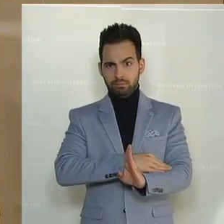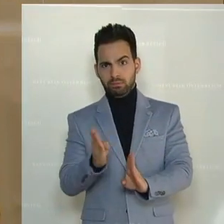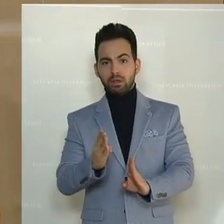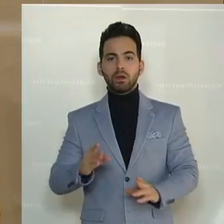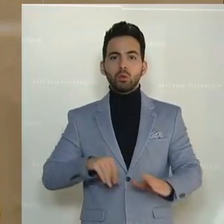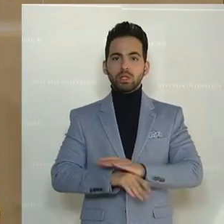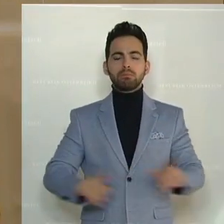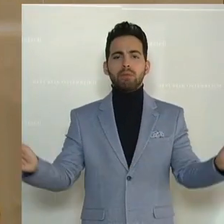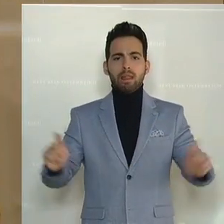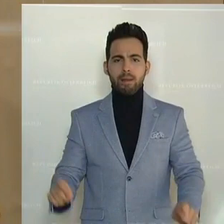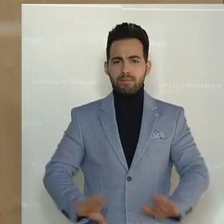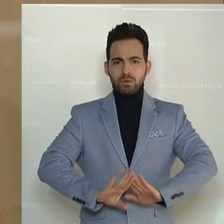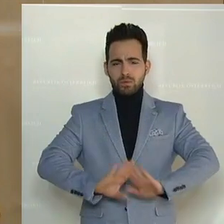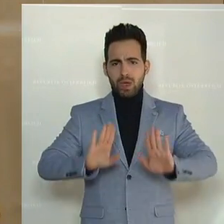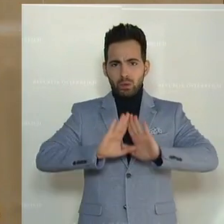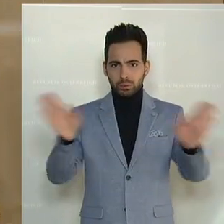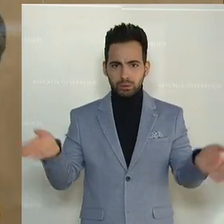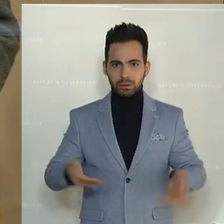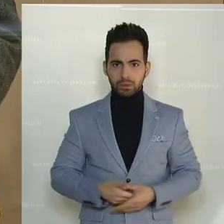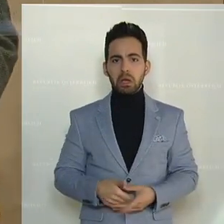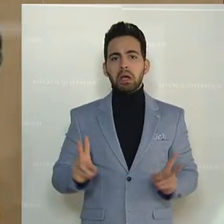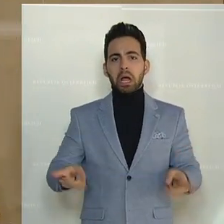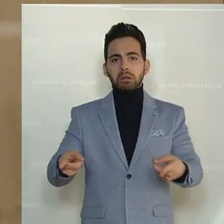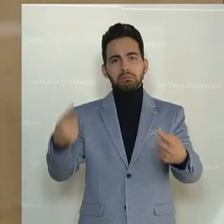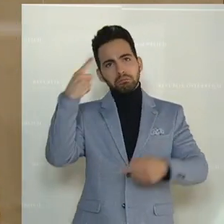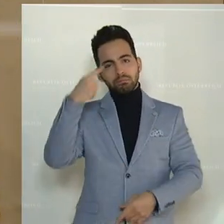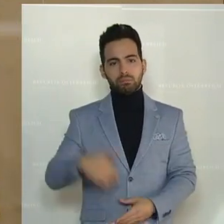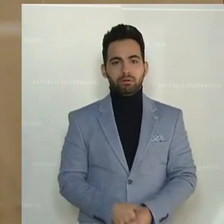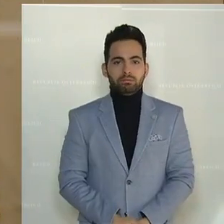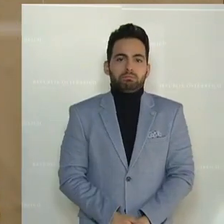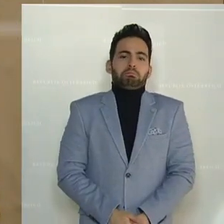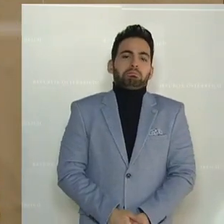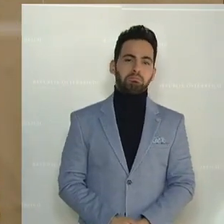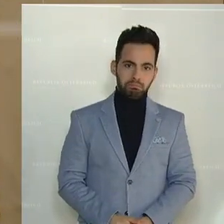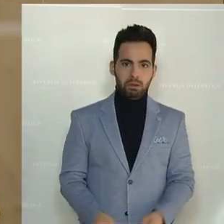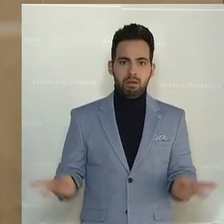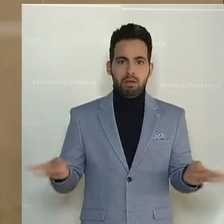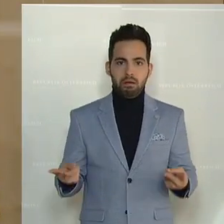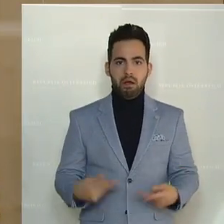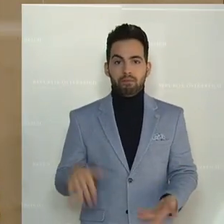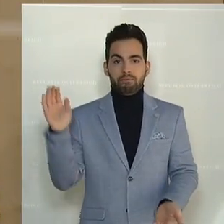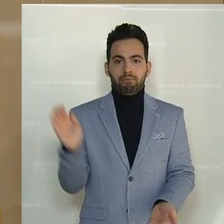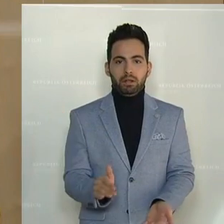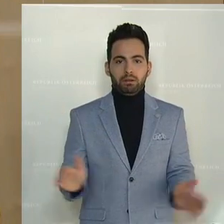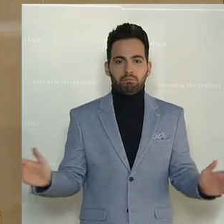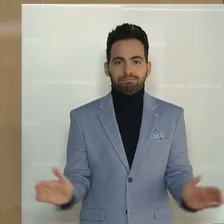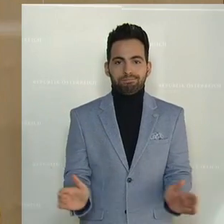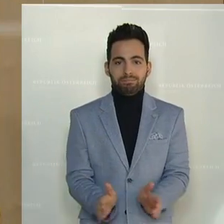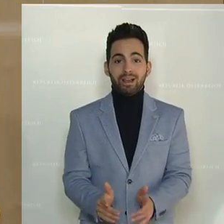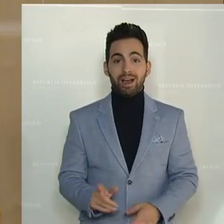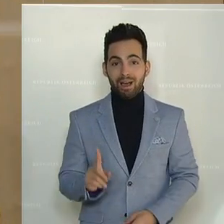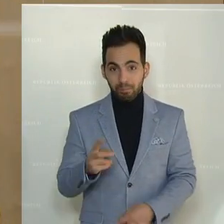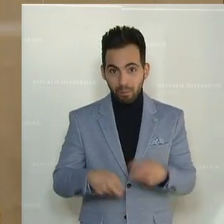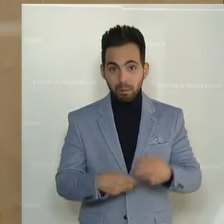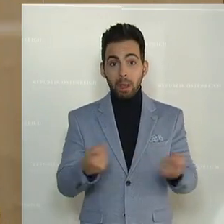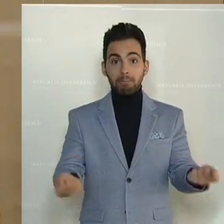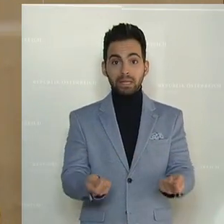Betriebe. Jetzt kann man sagen, ist mir egal, gibt es halt weniger. Das Problem ist nur, mit jedem